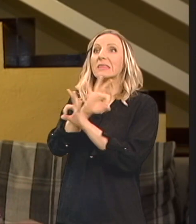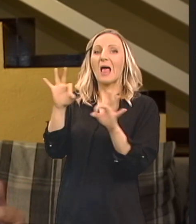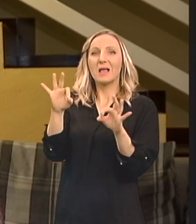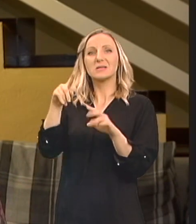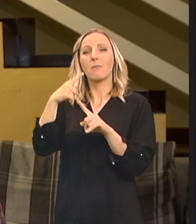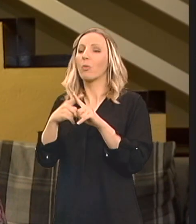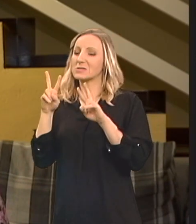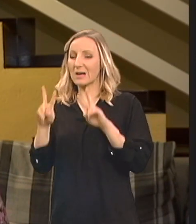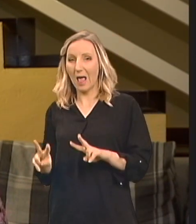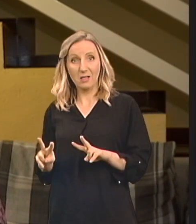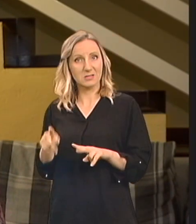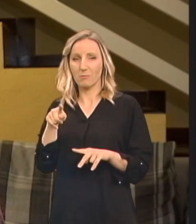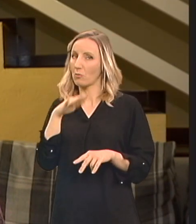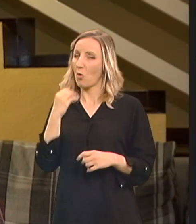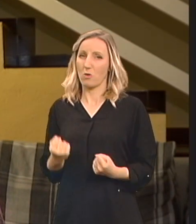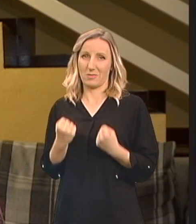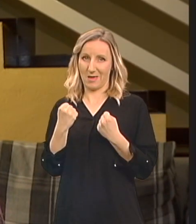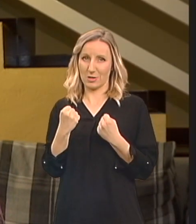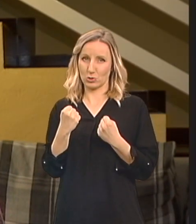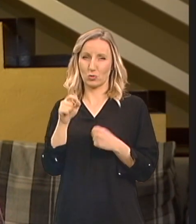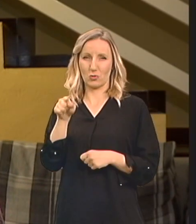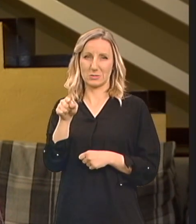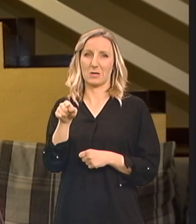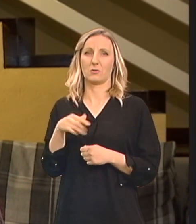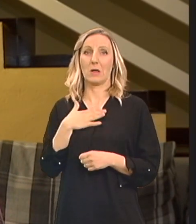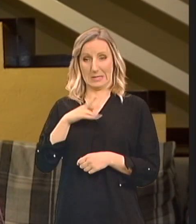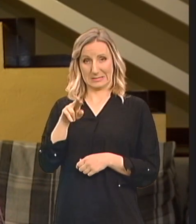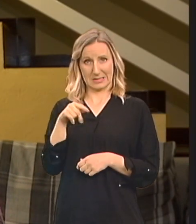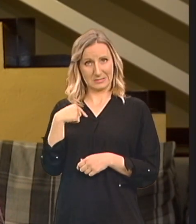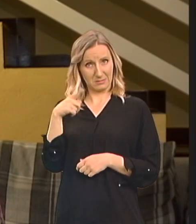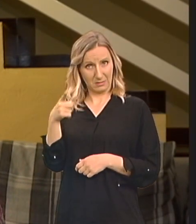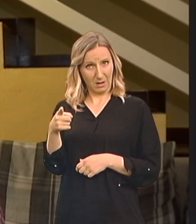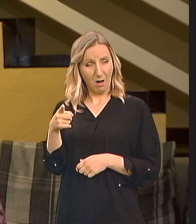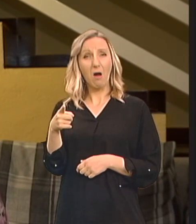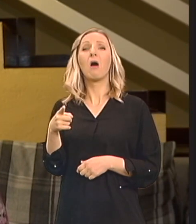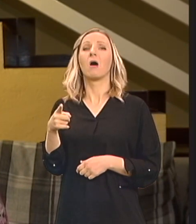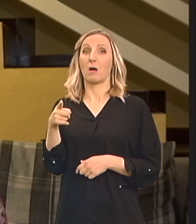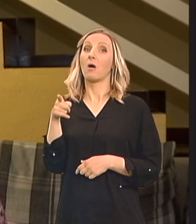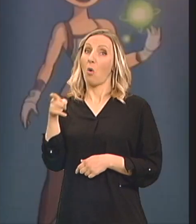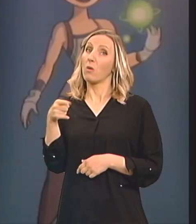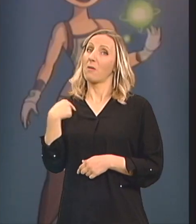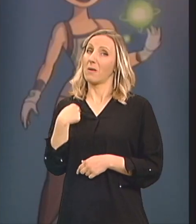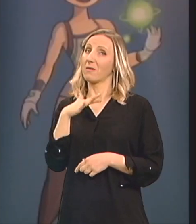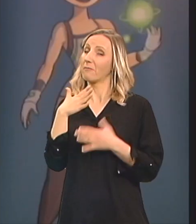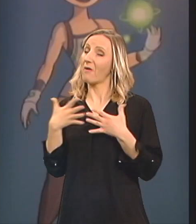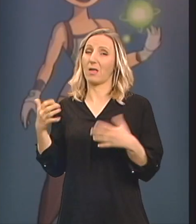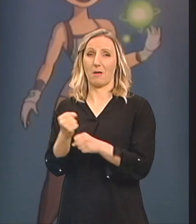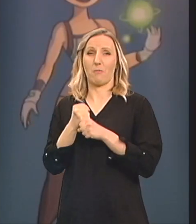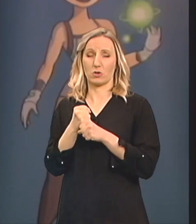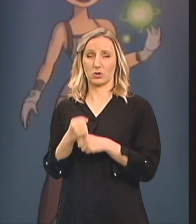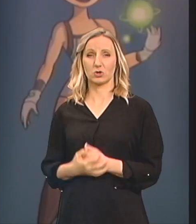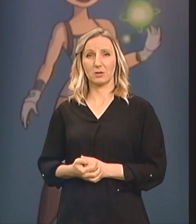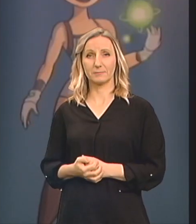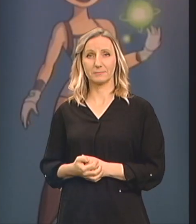I to je, ja mislim, najteže njoj Kao sestra je velika podrška Mogla bih za sebe